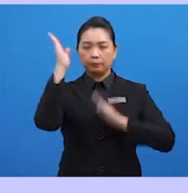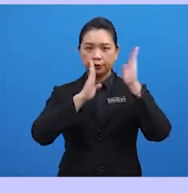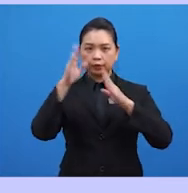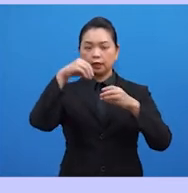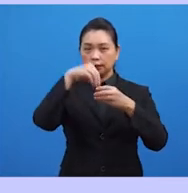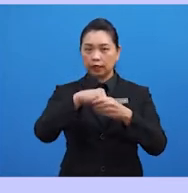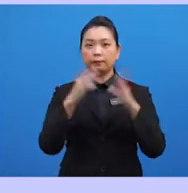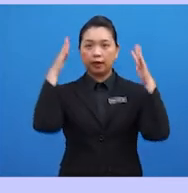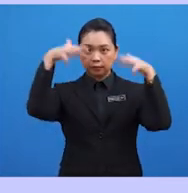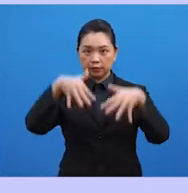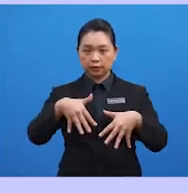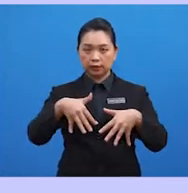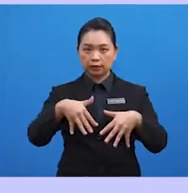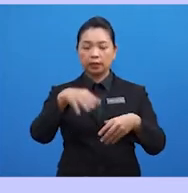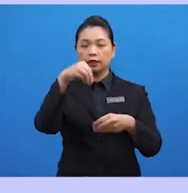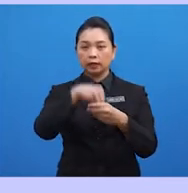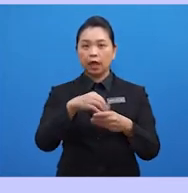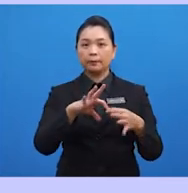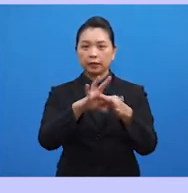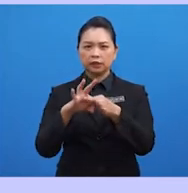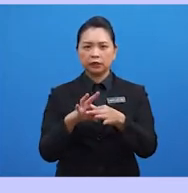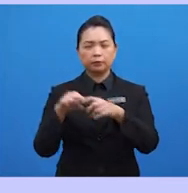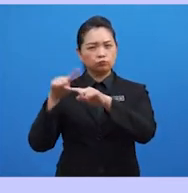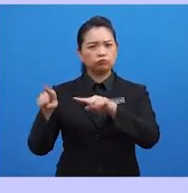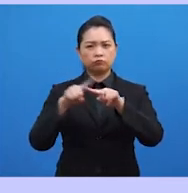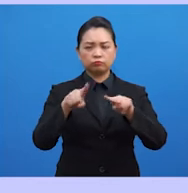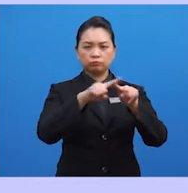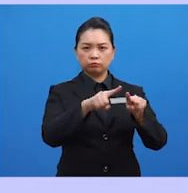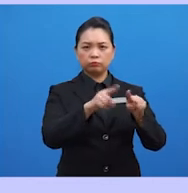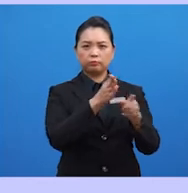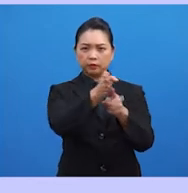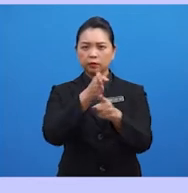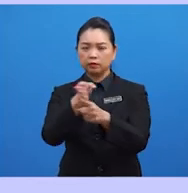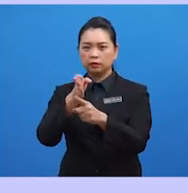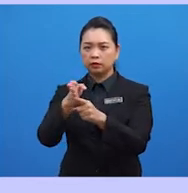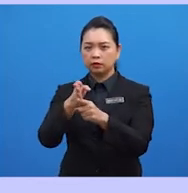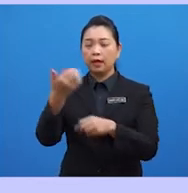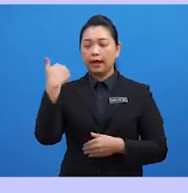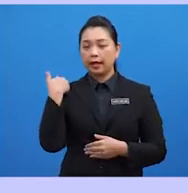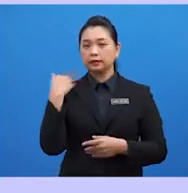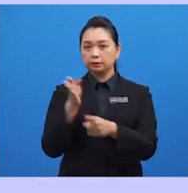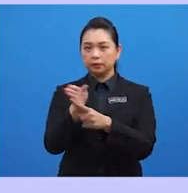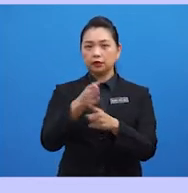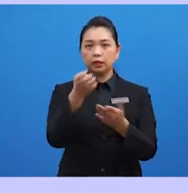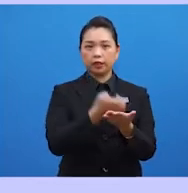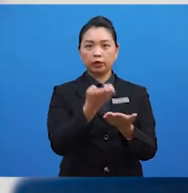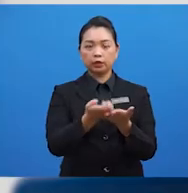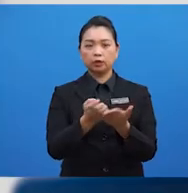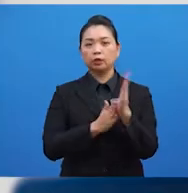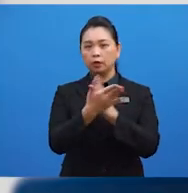dalam ASEAN dalam kerjasama pelbagai bidang, termasuklah bidang ekonomi.